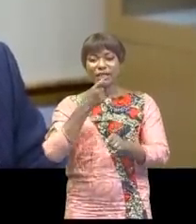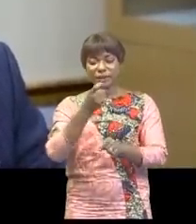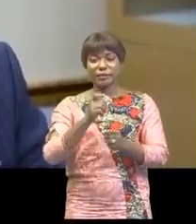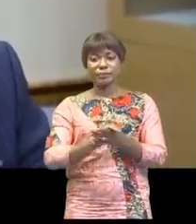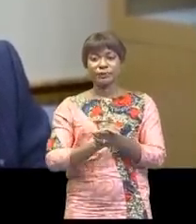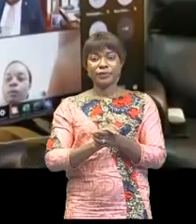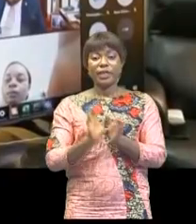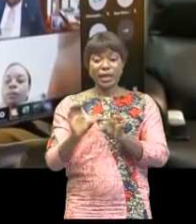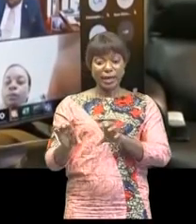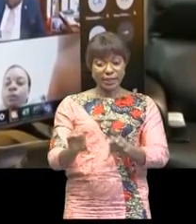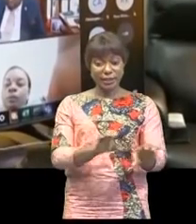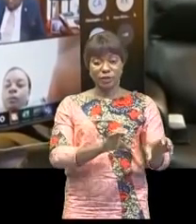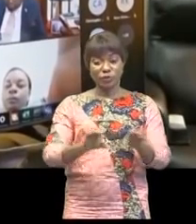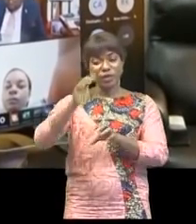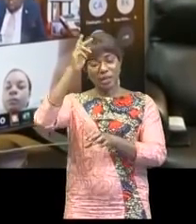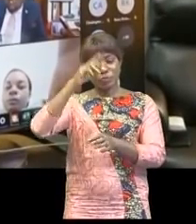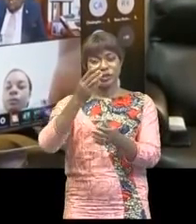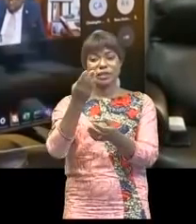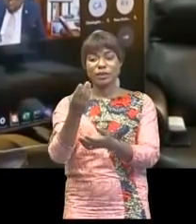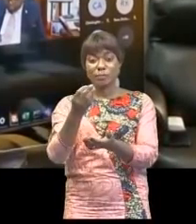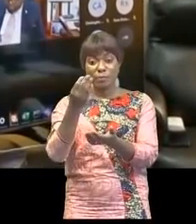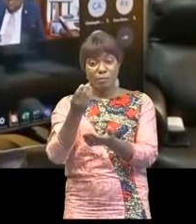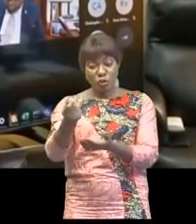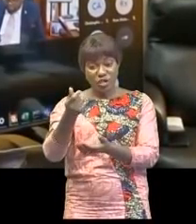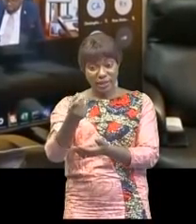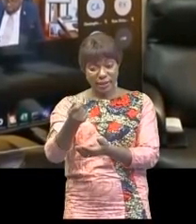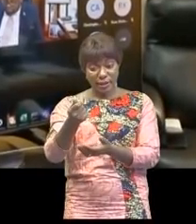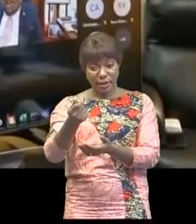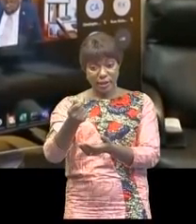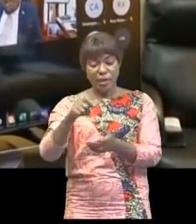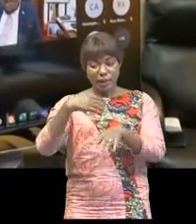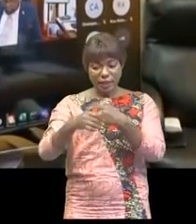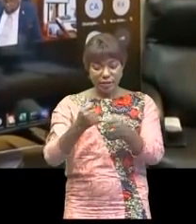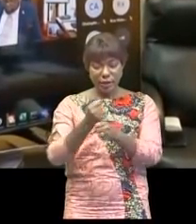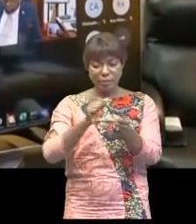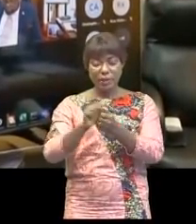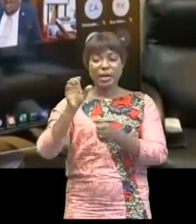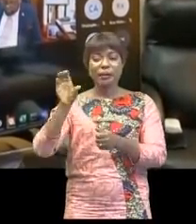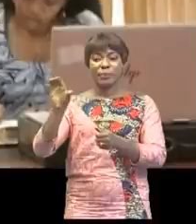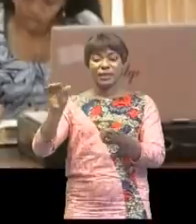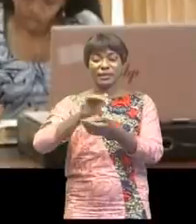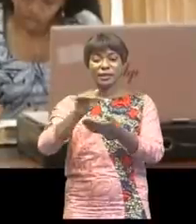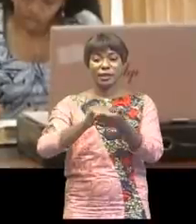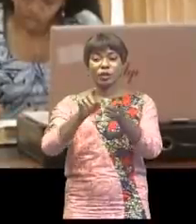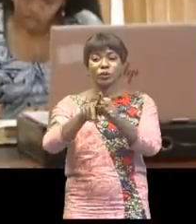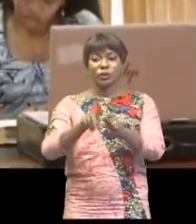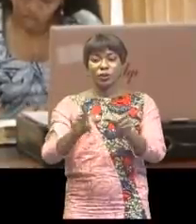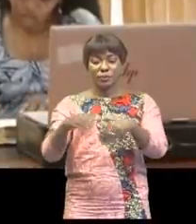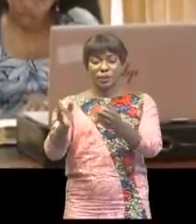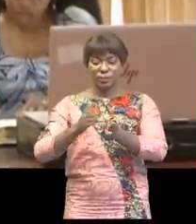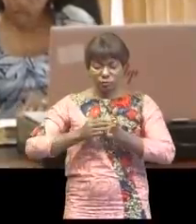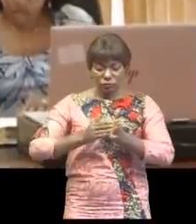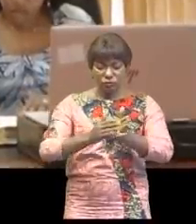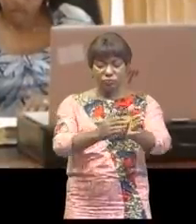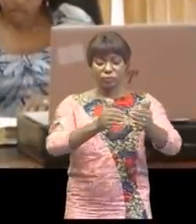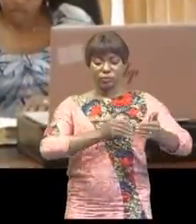que les actions de la politique monétaire menées par la Banque centrale restent proactives pour assurer un suivi